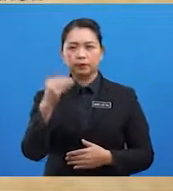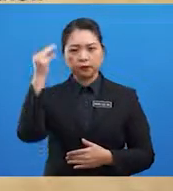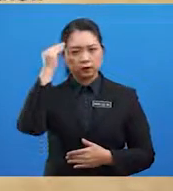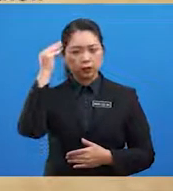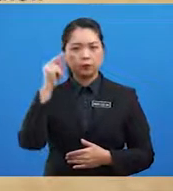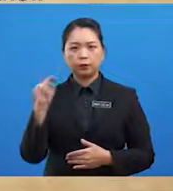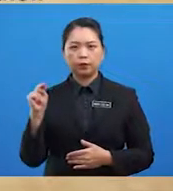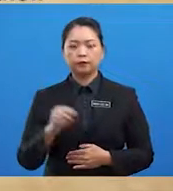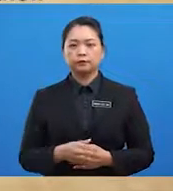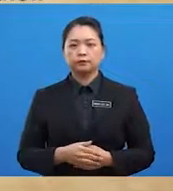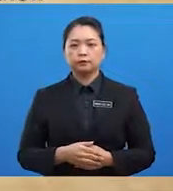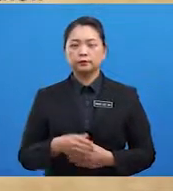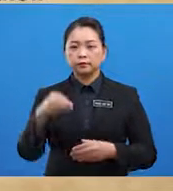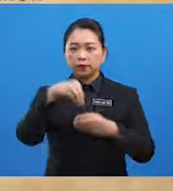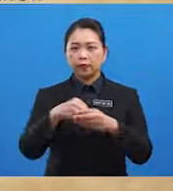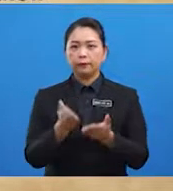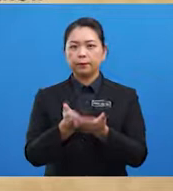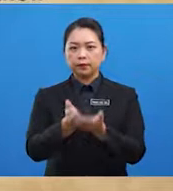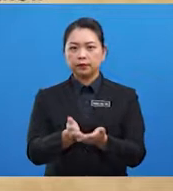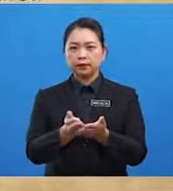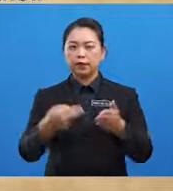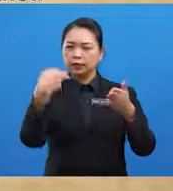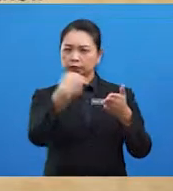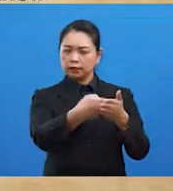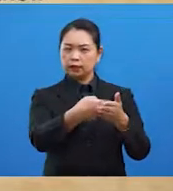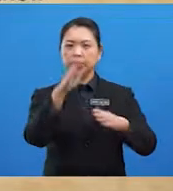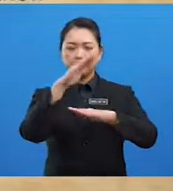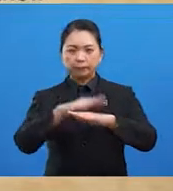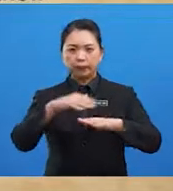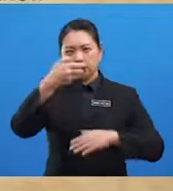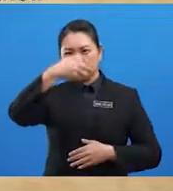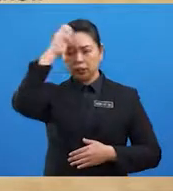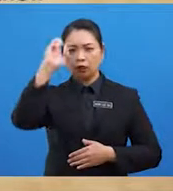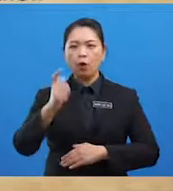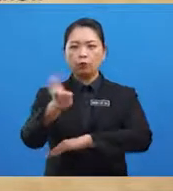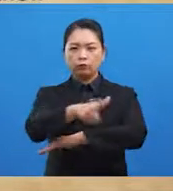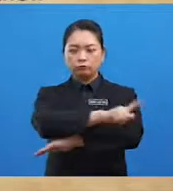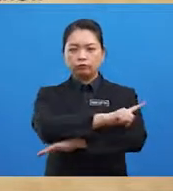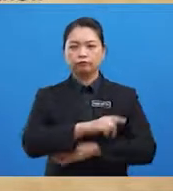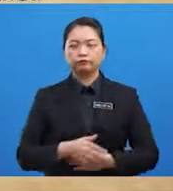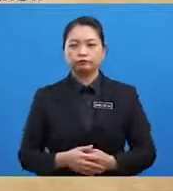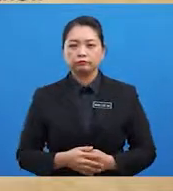pengetahuan dalam pelayaran sehingga digelar singa laut